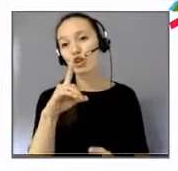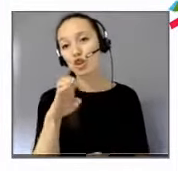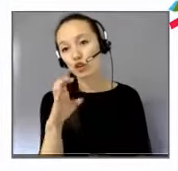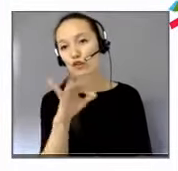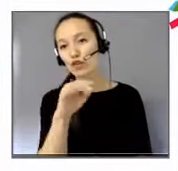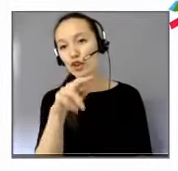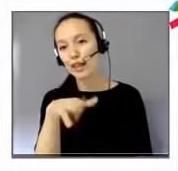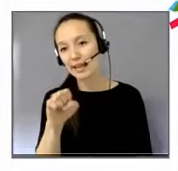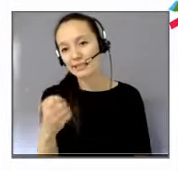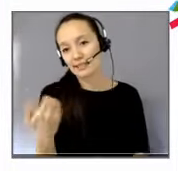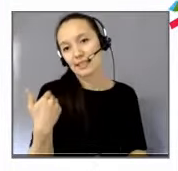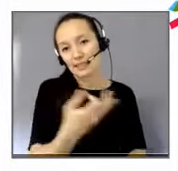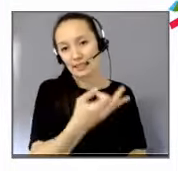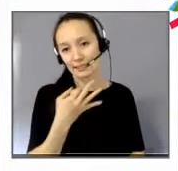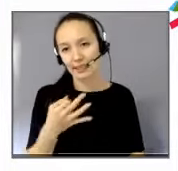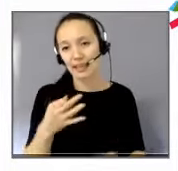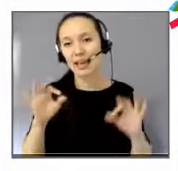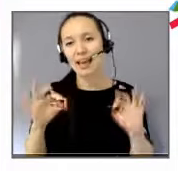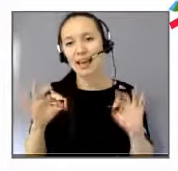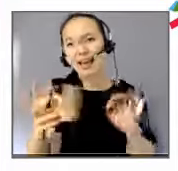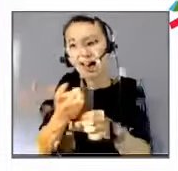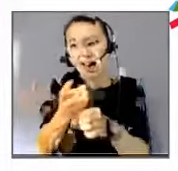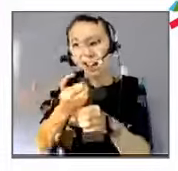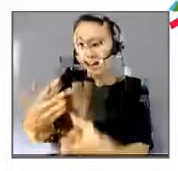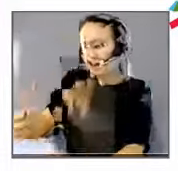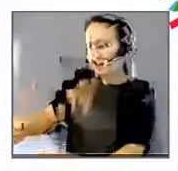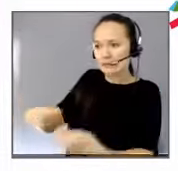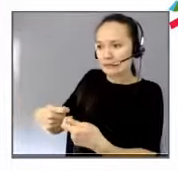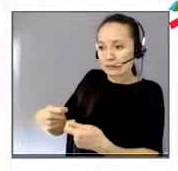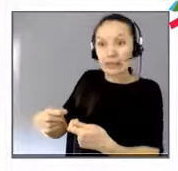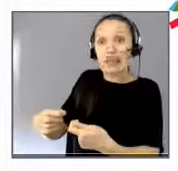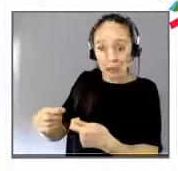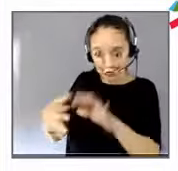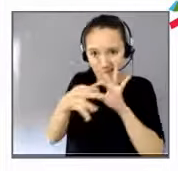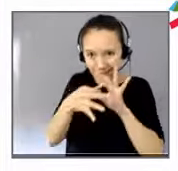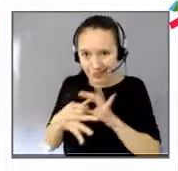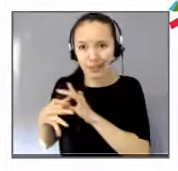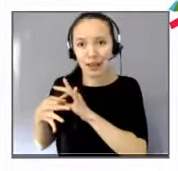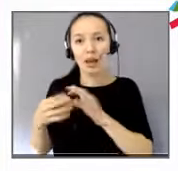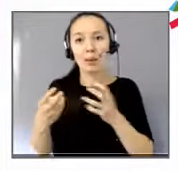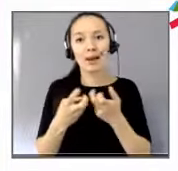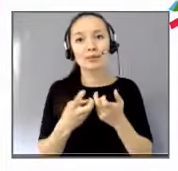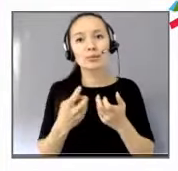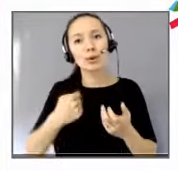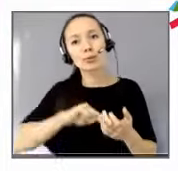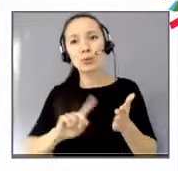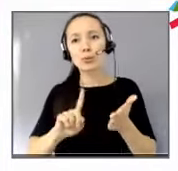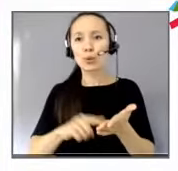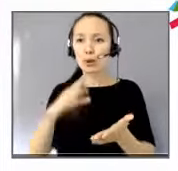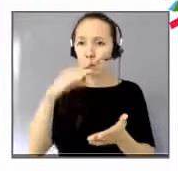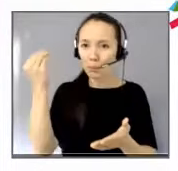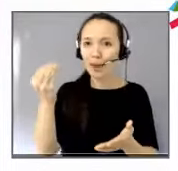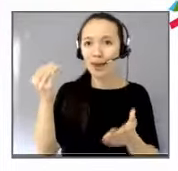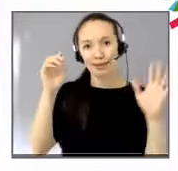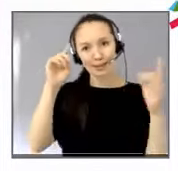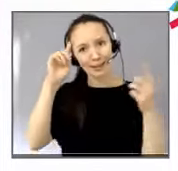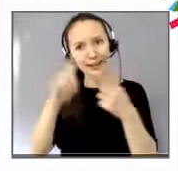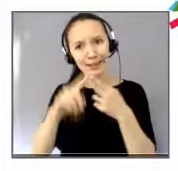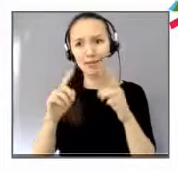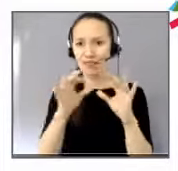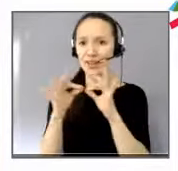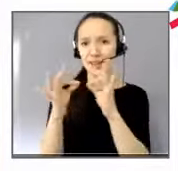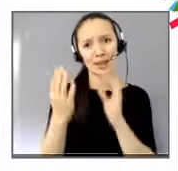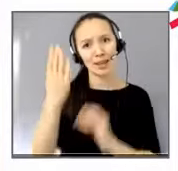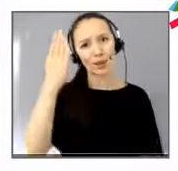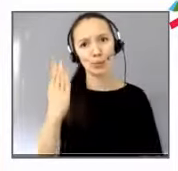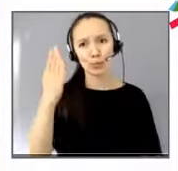quand la Déclaration universelle des droits humains parle de la nécessité de l'esprit de fraternité, c'est justement parce qu'elle ne considère